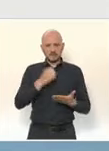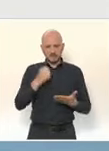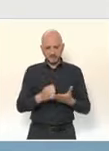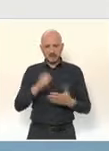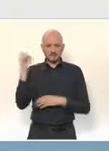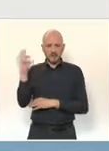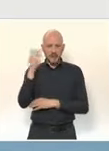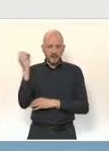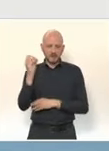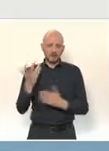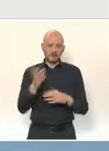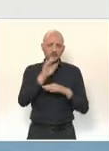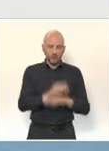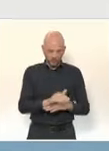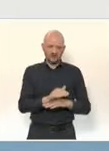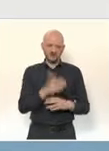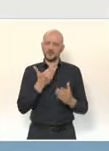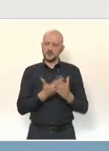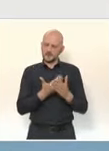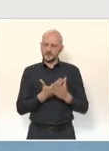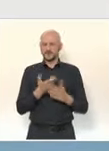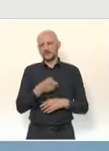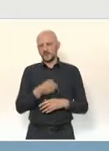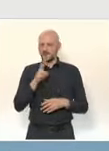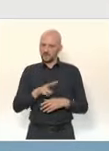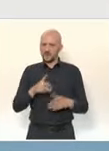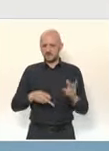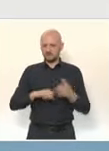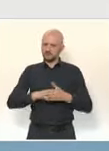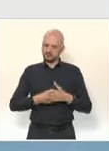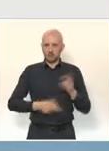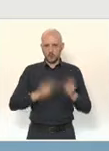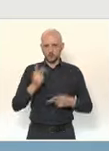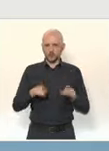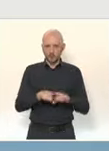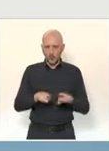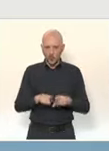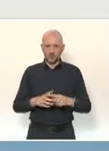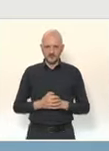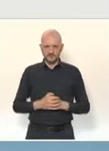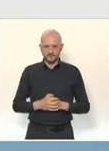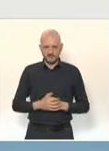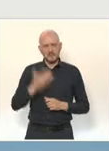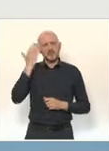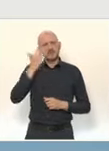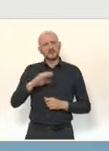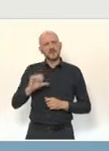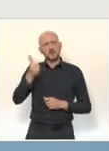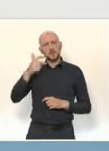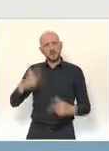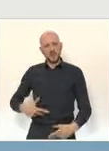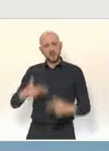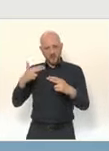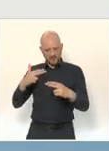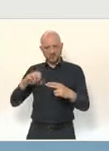considérablement renforcé pour cette nouvelle période. Vous le savez, nous avons eu une première période, c'était au